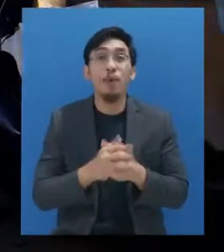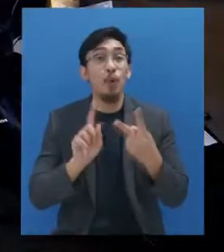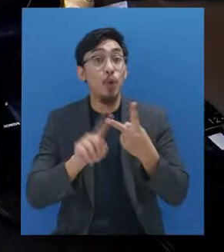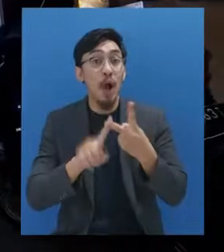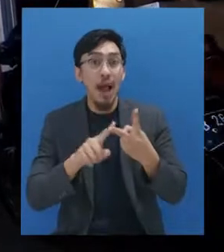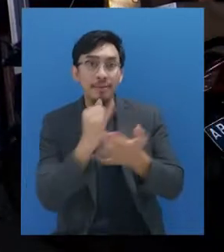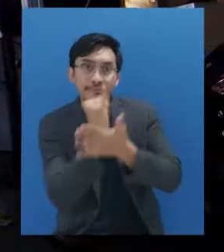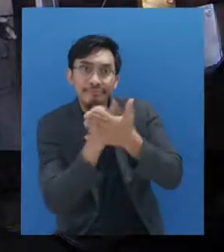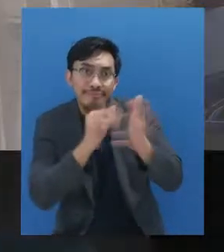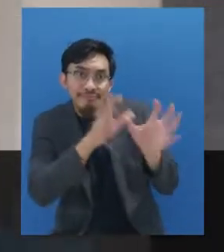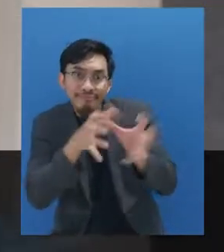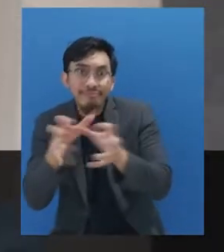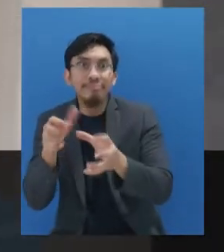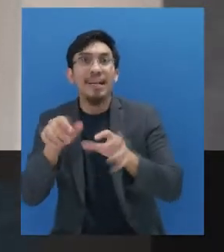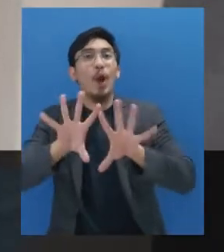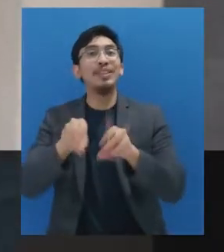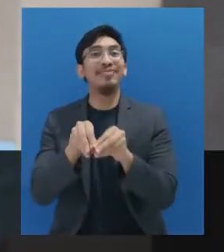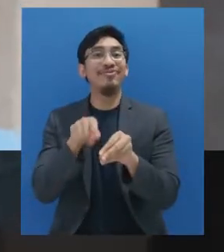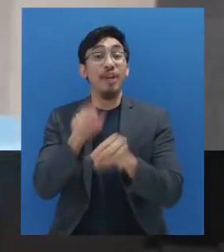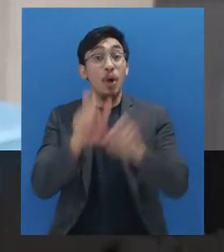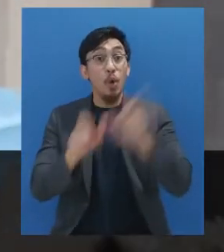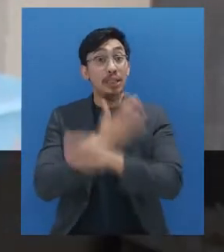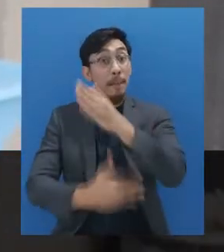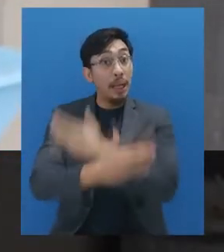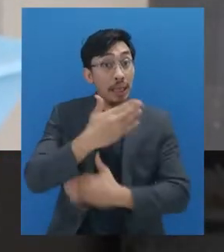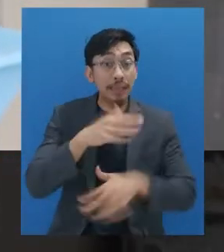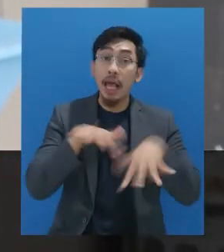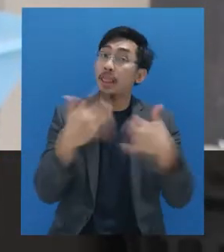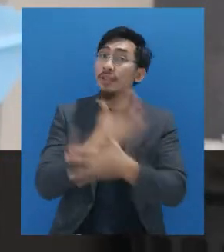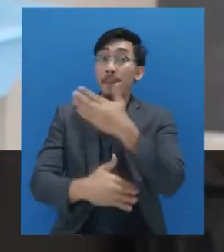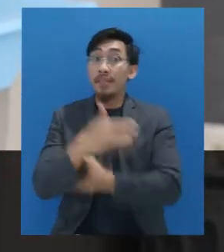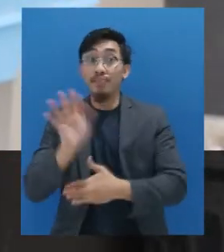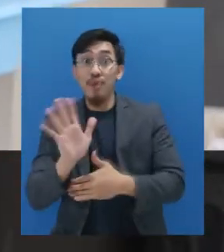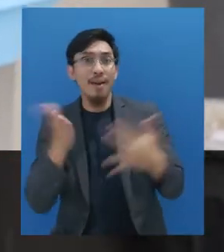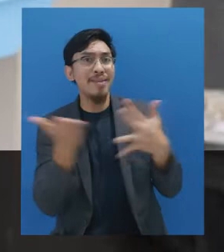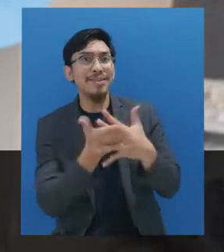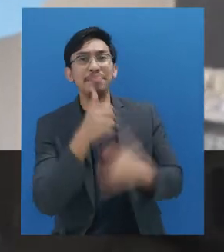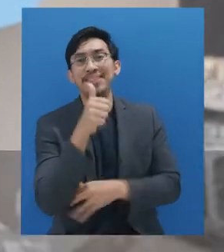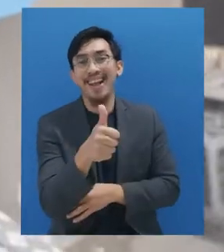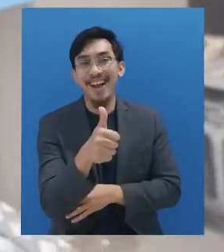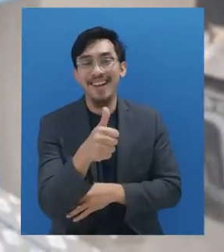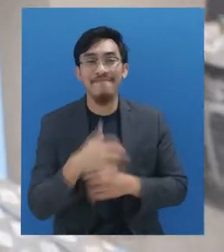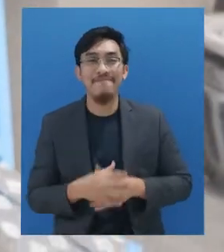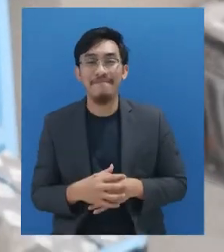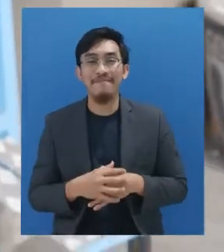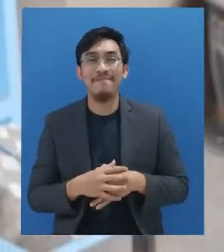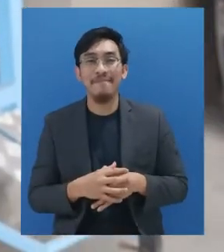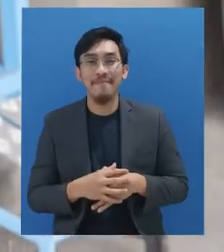kedua, desainnya ini sangat inklusif, sehingga ini bisa dipakai baik oleh orang disabilitas atau yang non-disabilitas.